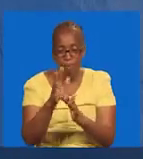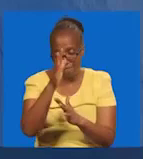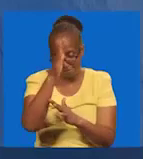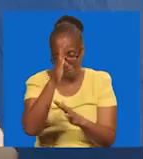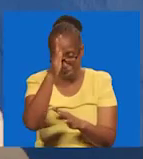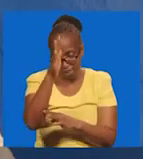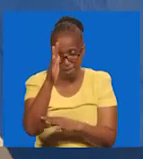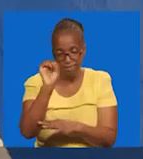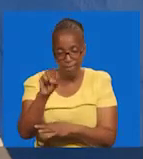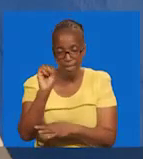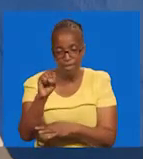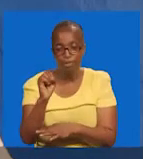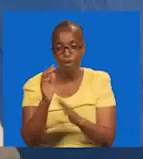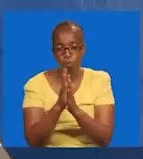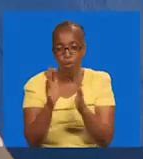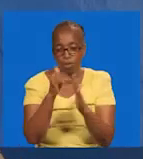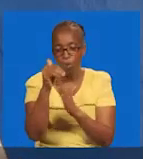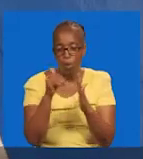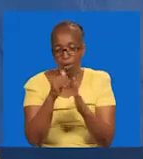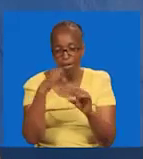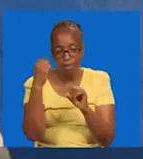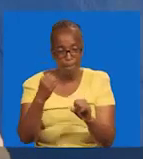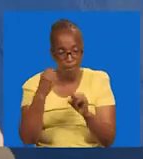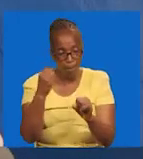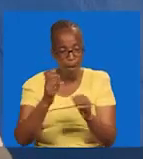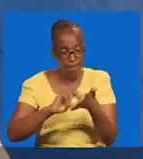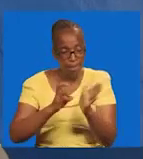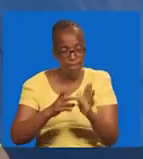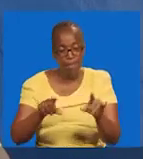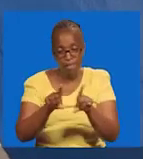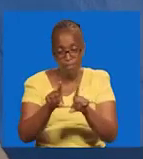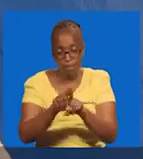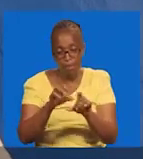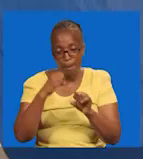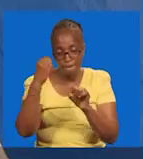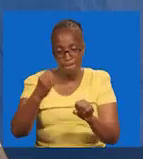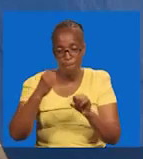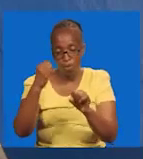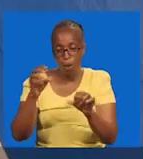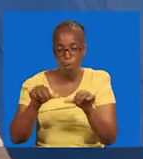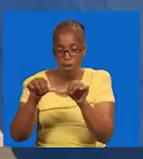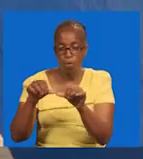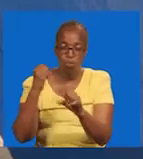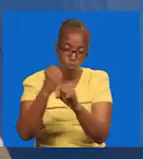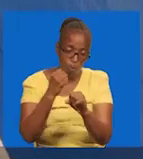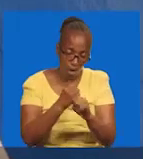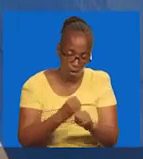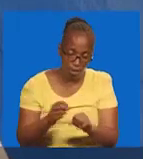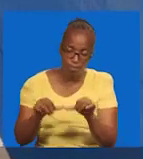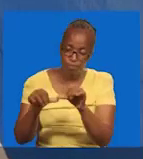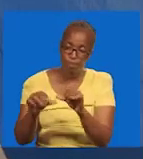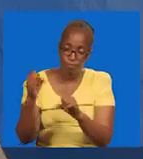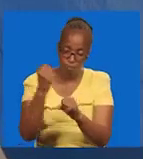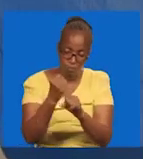yane mungu ni baba yetu. Ambaye alikuwa na hizi nguvu zote. Ata hizi nguvu kwa siku ya leo. Zinafanya